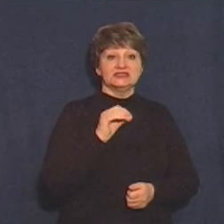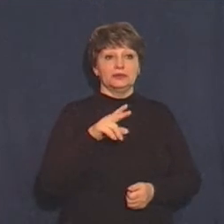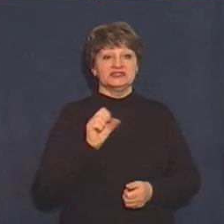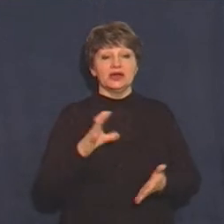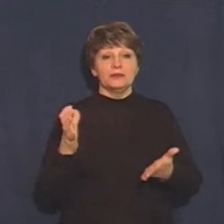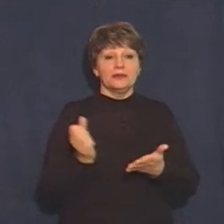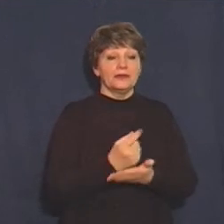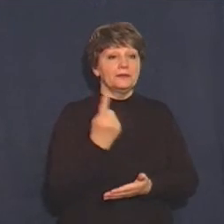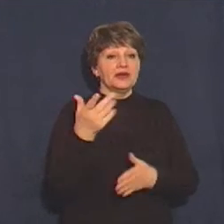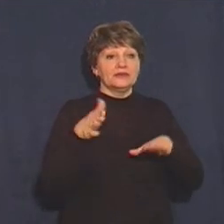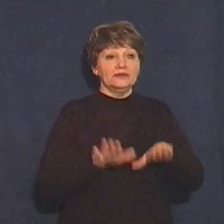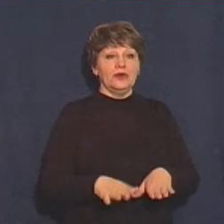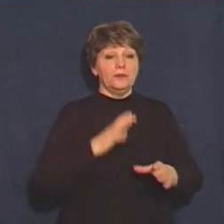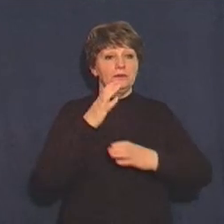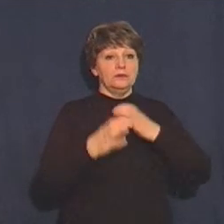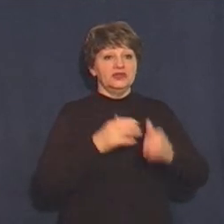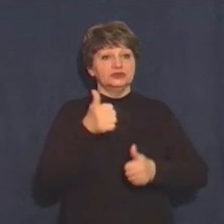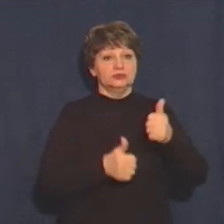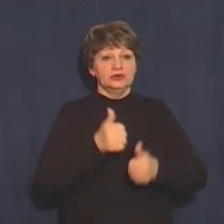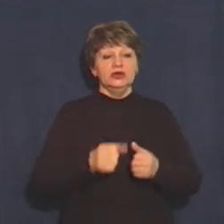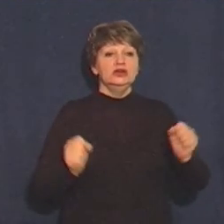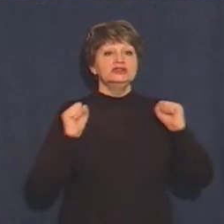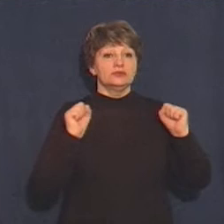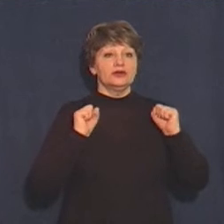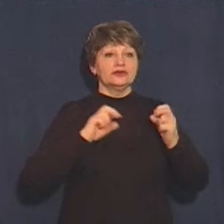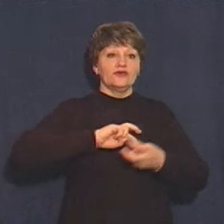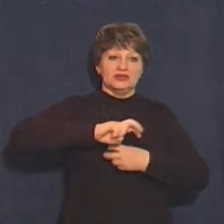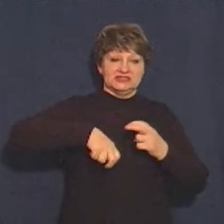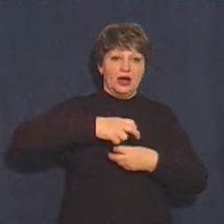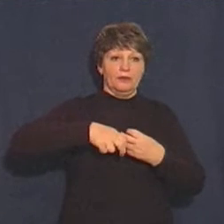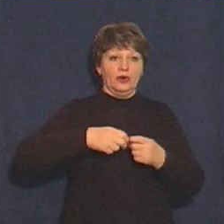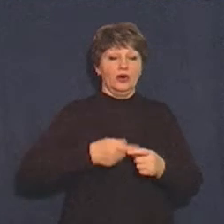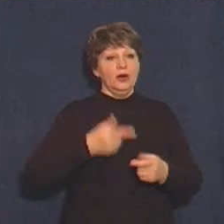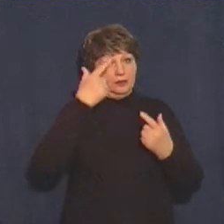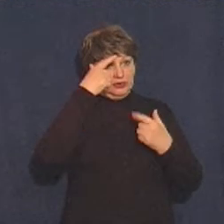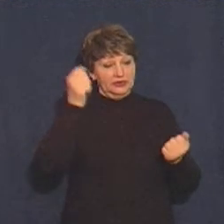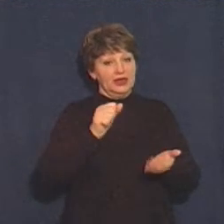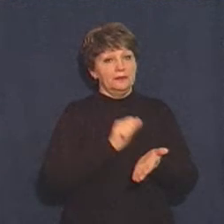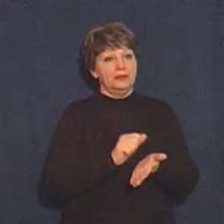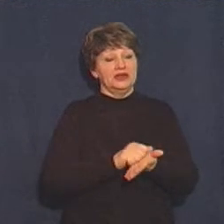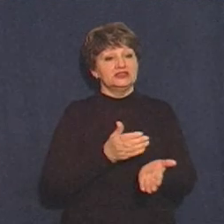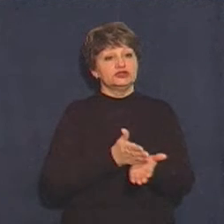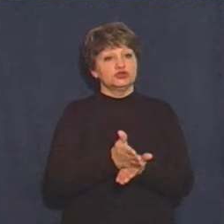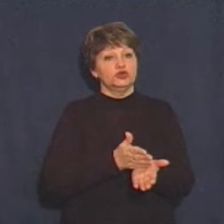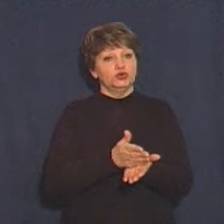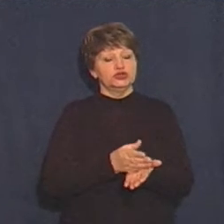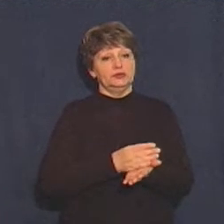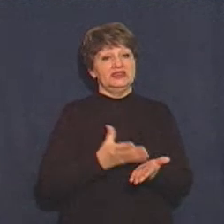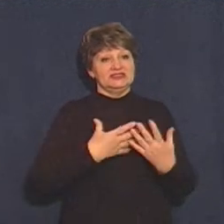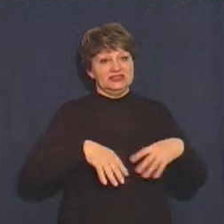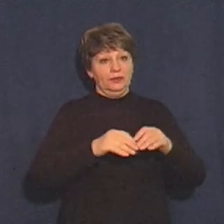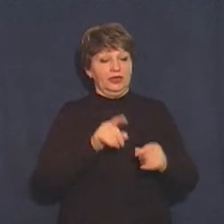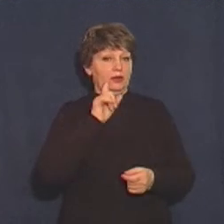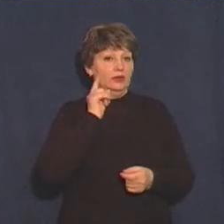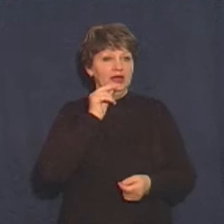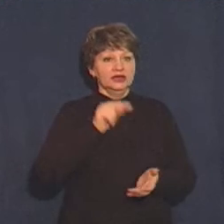першість у міжнародному турнірі зі спортивного та бойового самбо. Про це інформує пресслужба управління у справах сім'ї молоді та спорту Черкаської